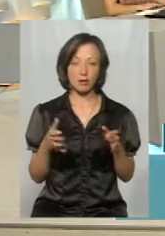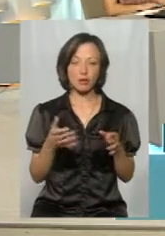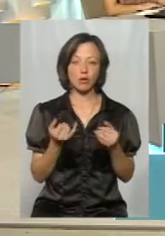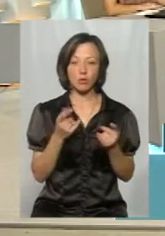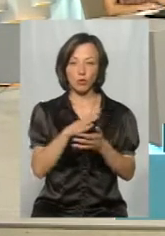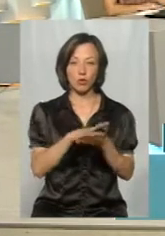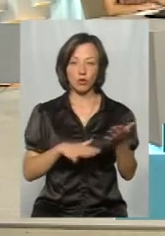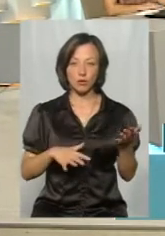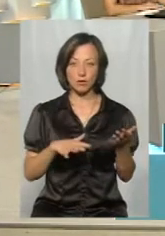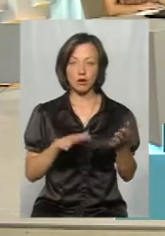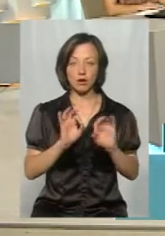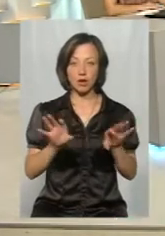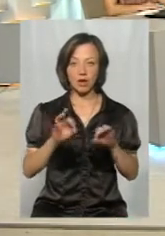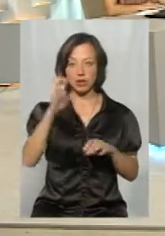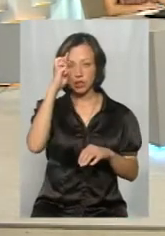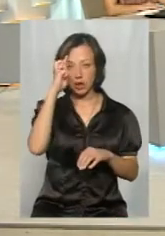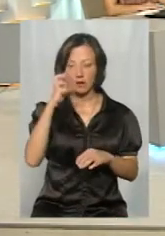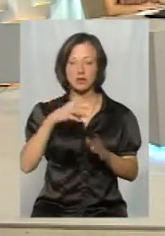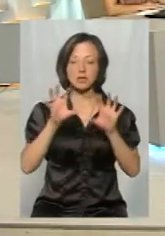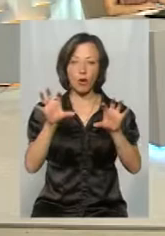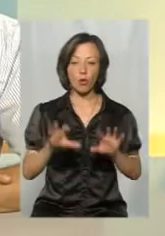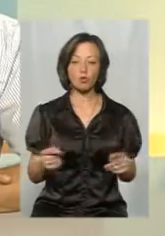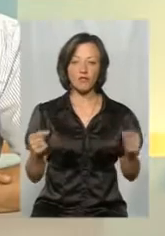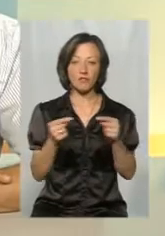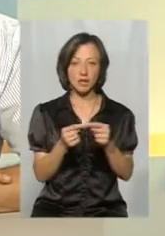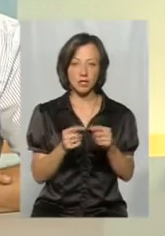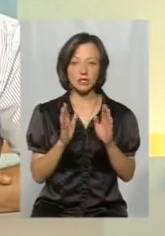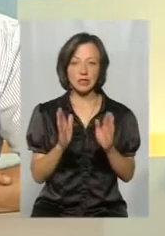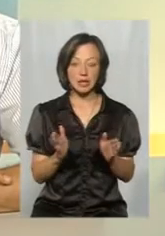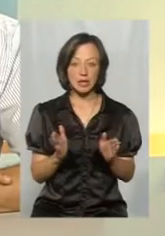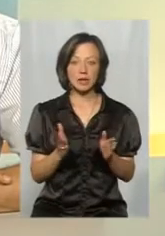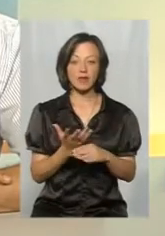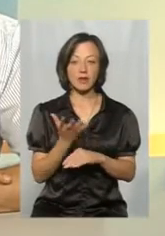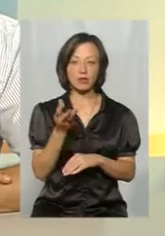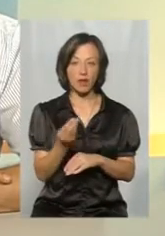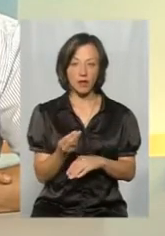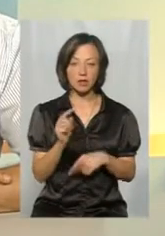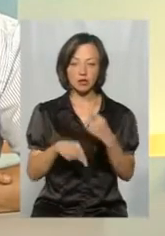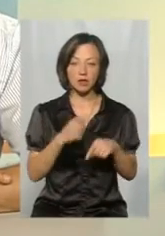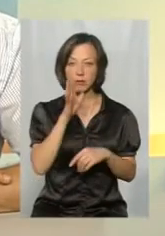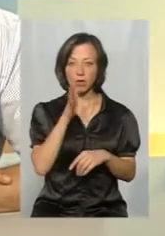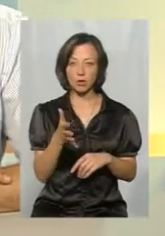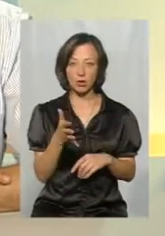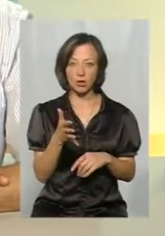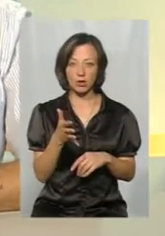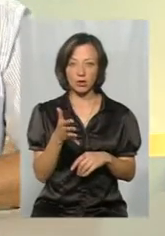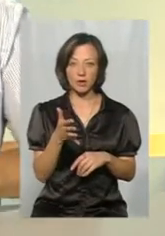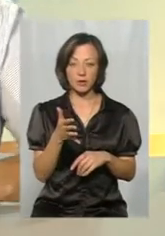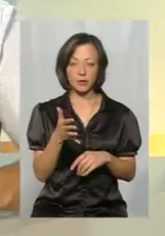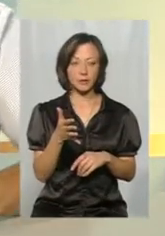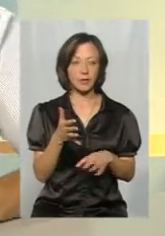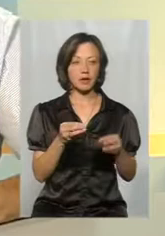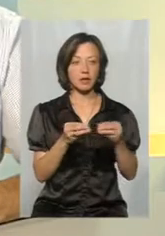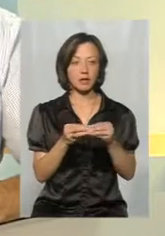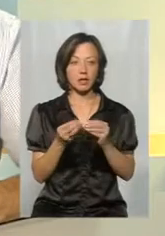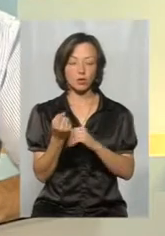Він не продовжує речення, що держава законом визначила, і тільки ми будемо фінансувати через 5 років, 10